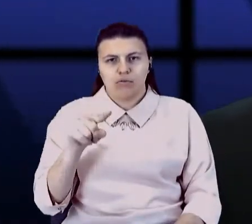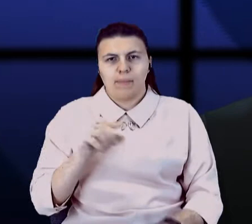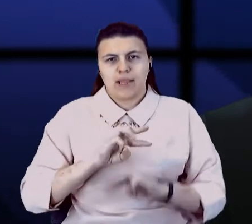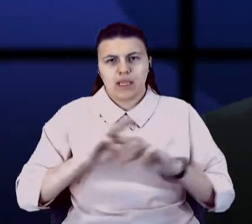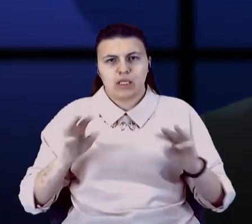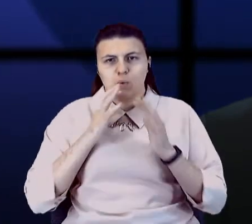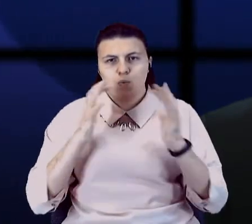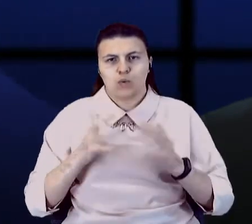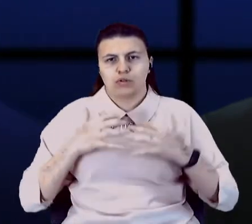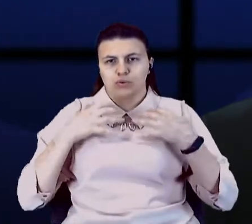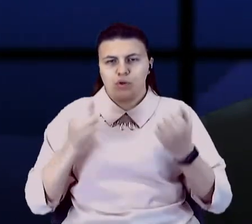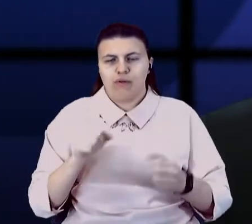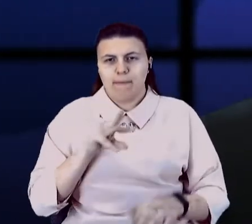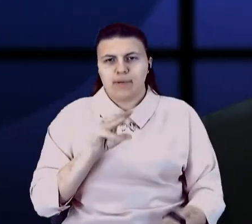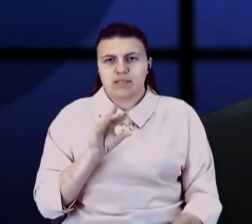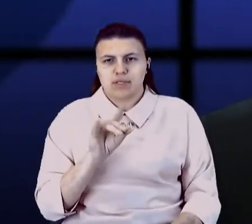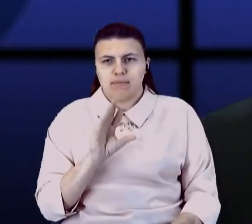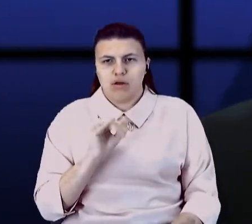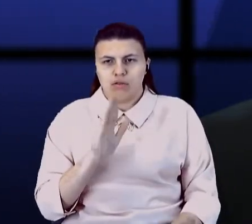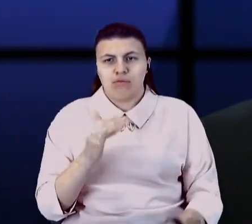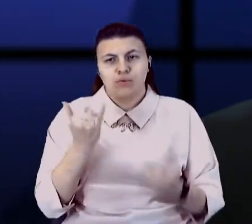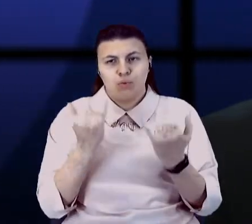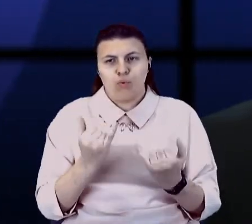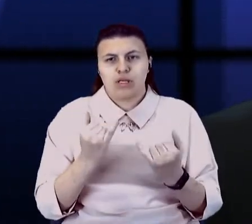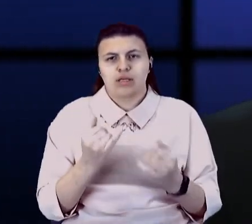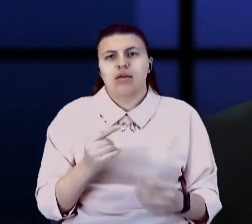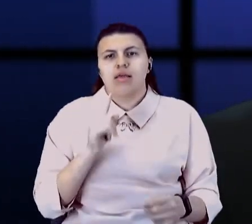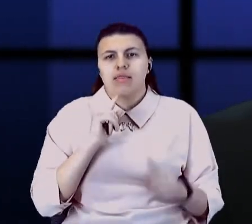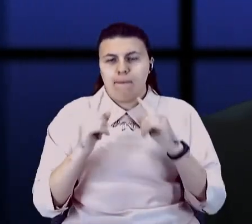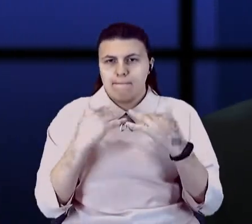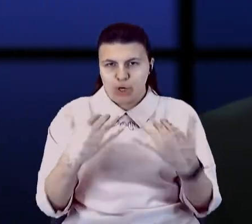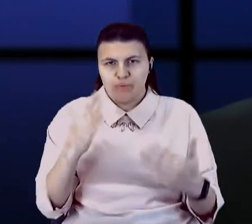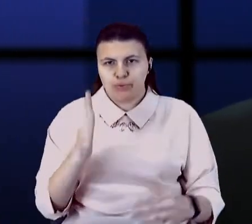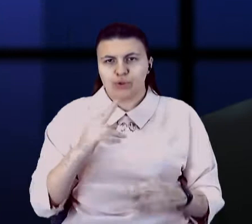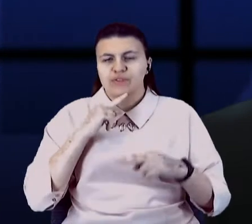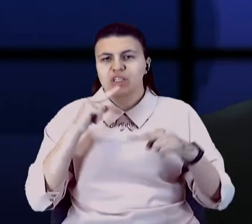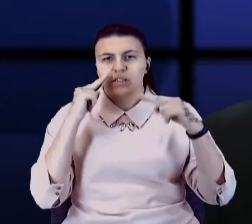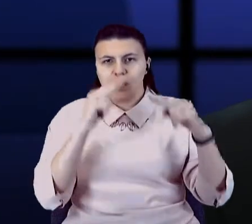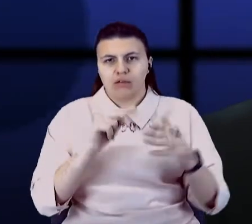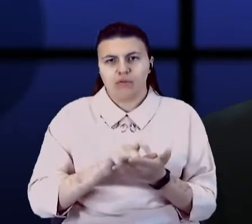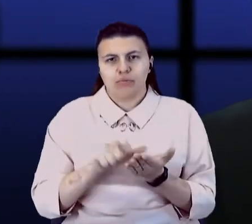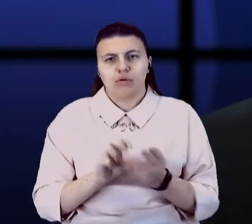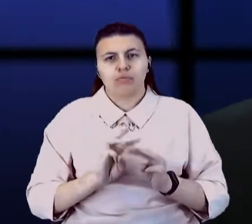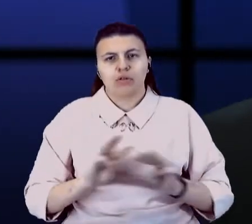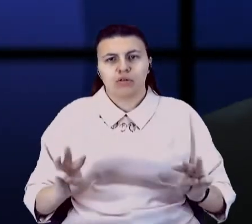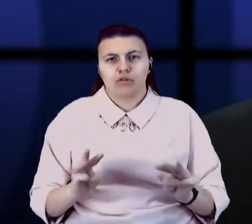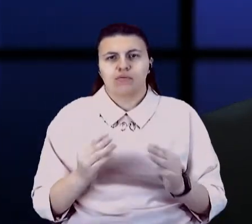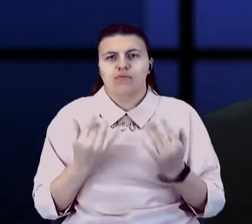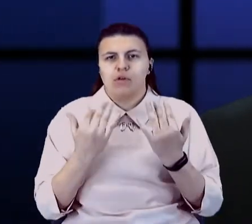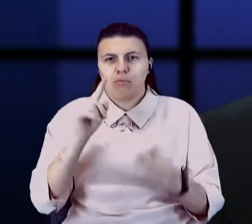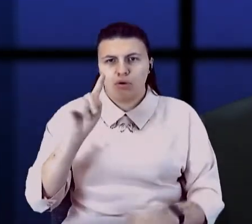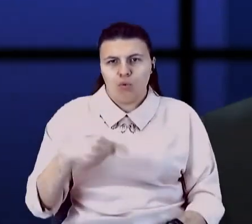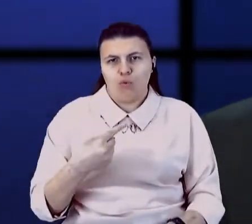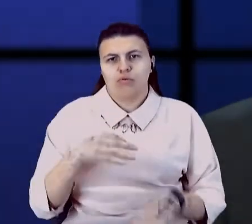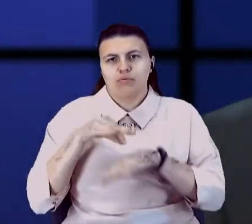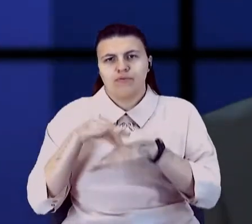'я. Зокрема, Максим Степанов сьогодні на брифінгу сказав, що буде звертатись до Кабінету міністрів з вимогою запровадити карантин